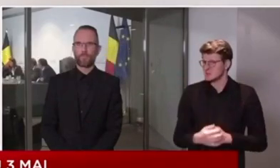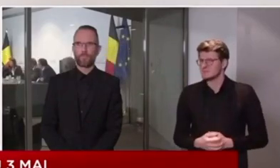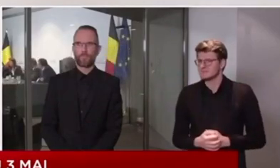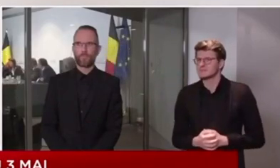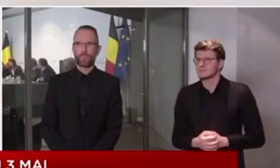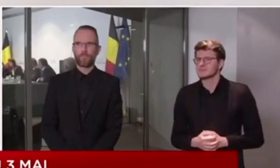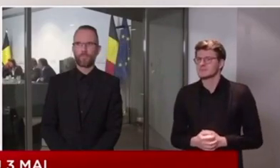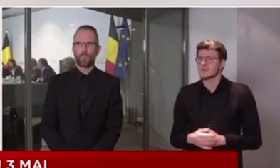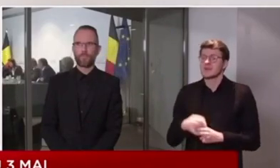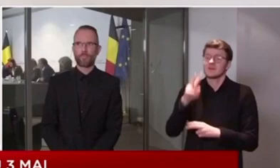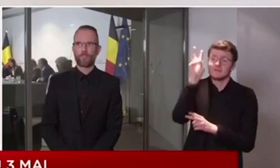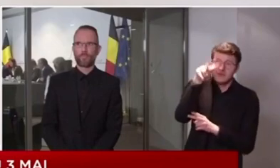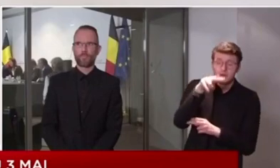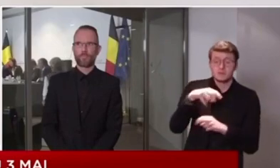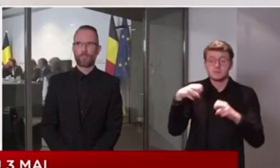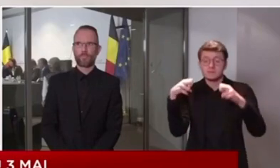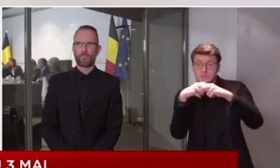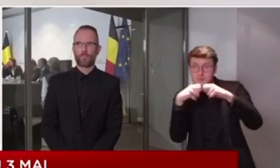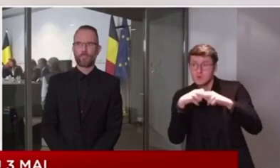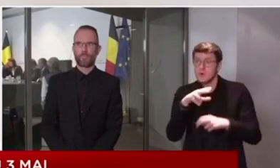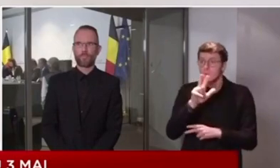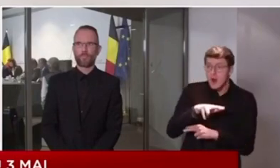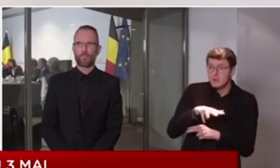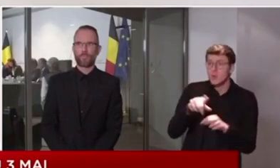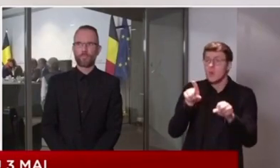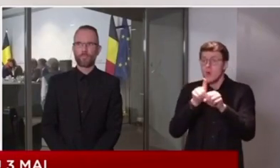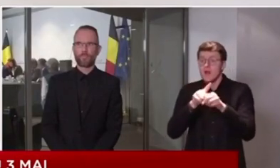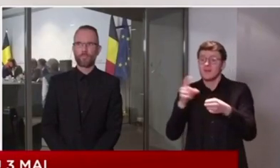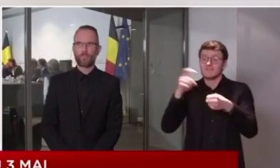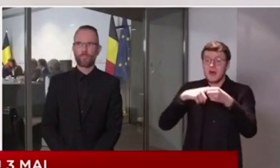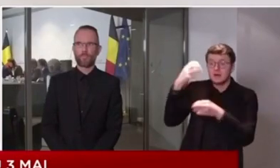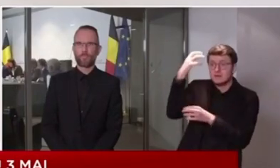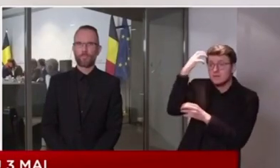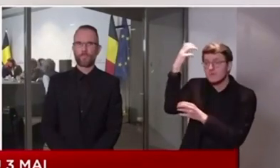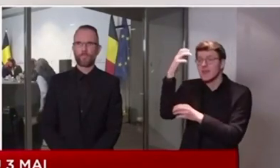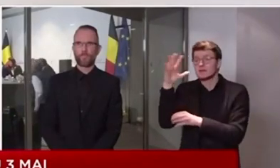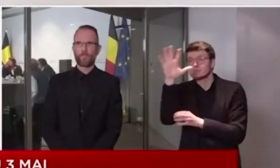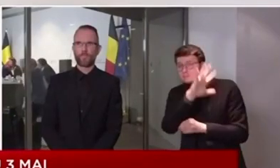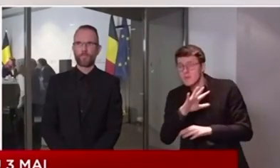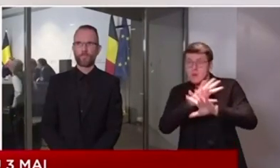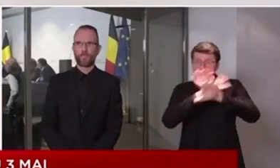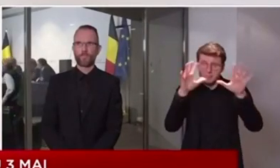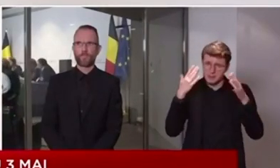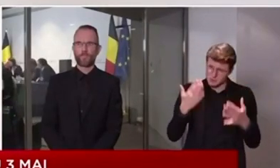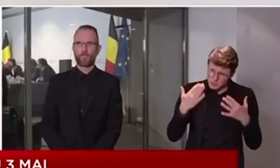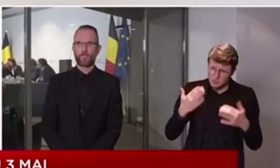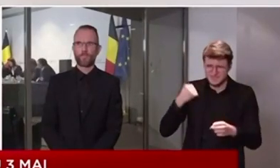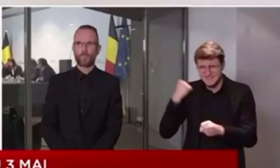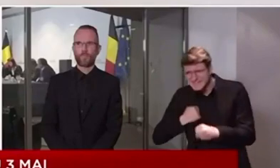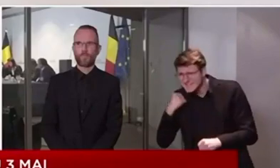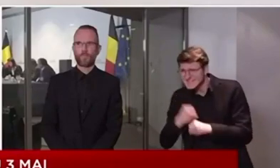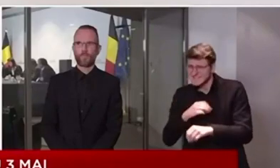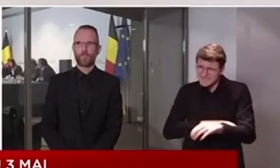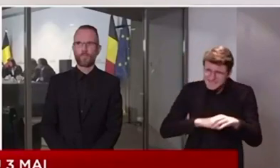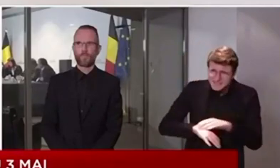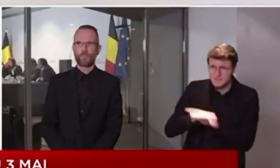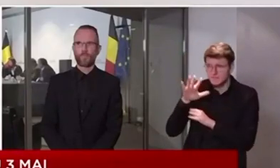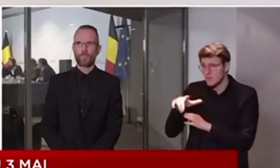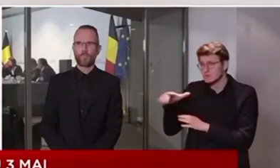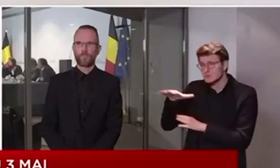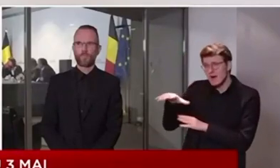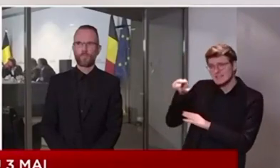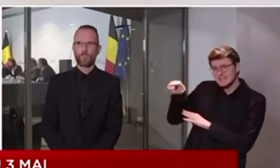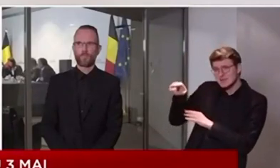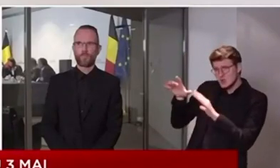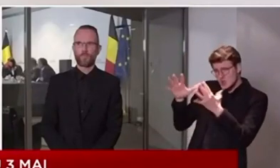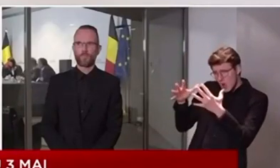Je peux vous assurer que les régions et le fédéral font tout ce qu'ils peuvent pour résoudre cette situation